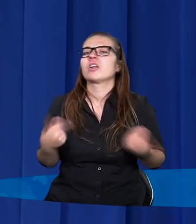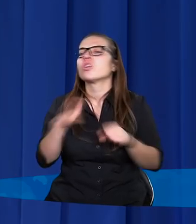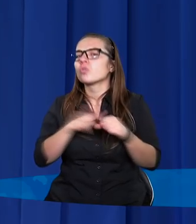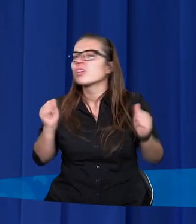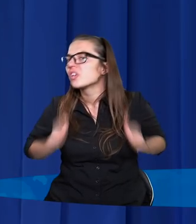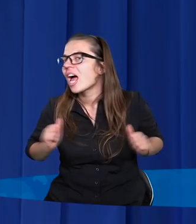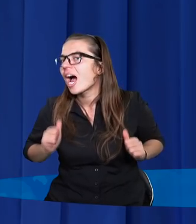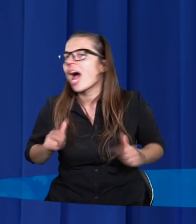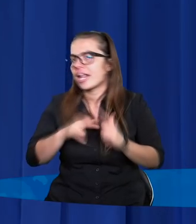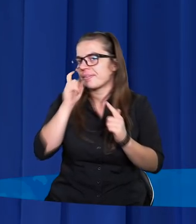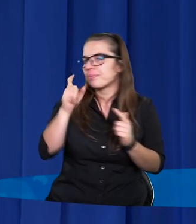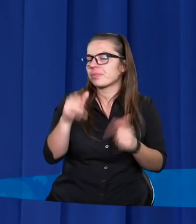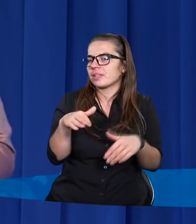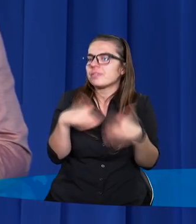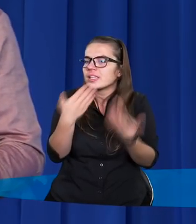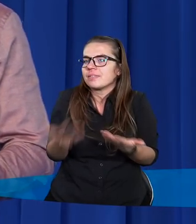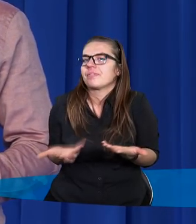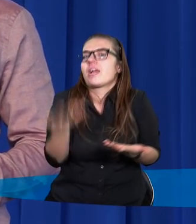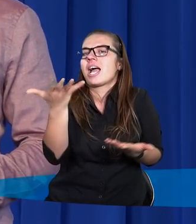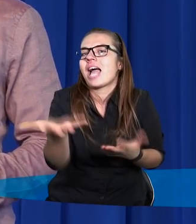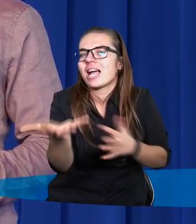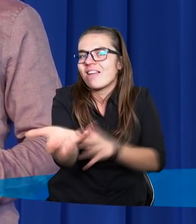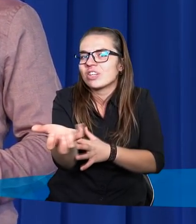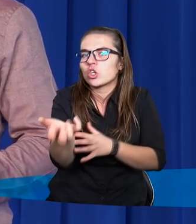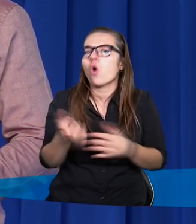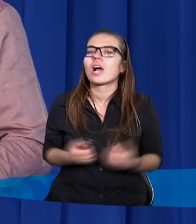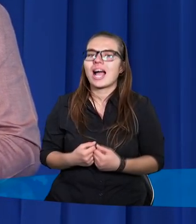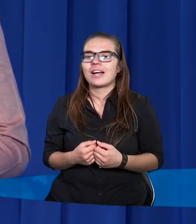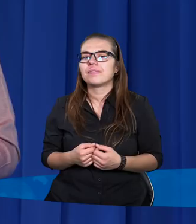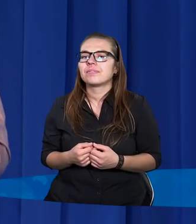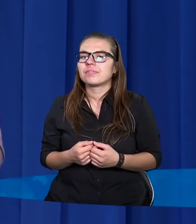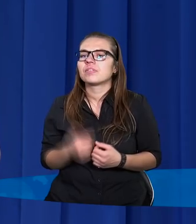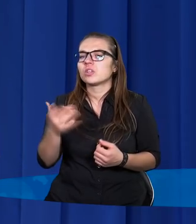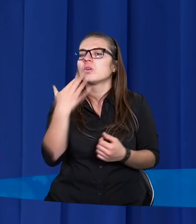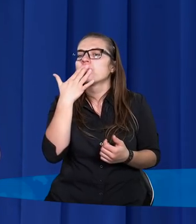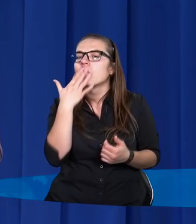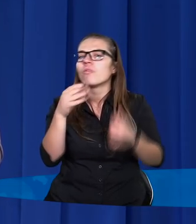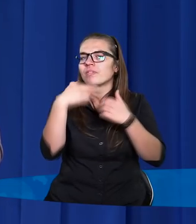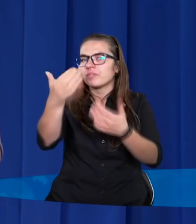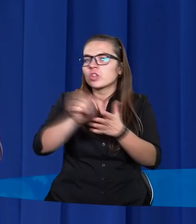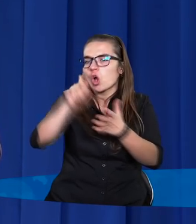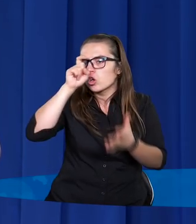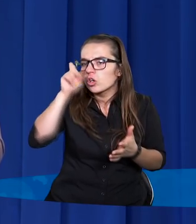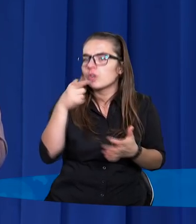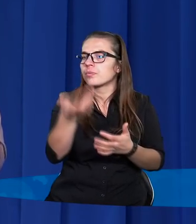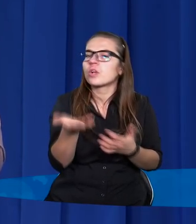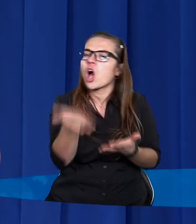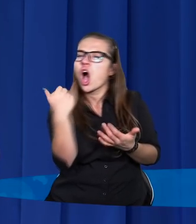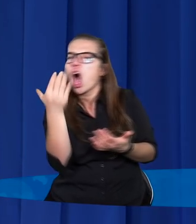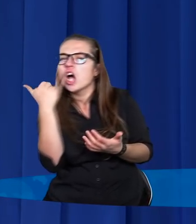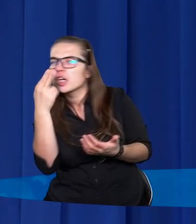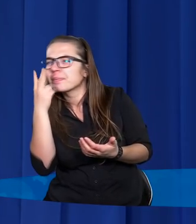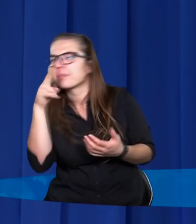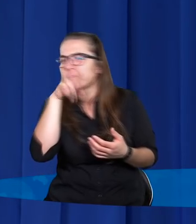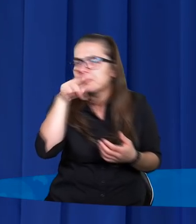czeka na człowieka i który daje najpierw. To jest też to niezwykłe. Bóg nie mówi do człowieka, to choć przyjrzymy się